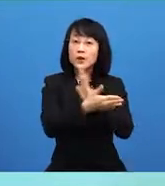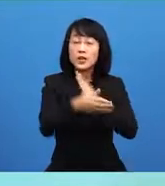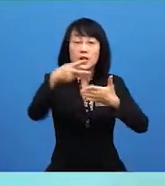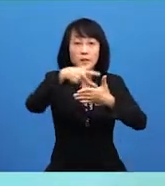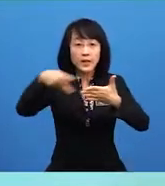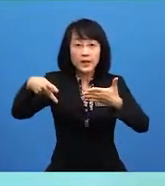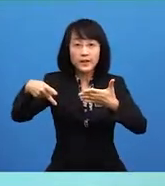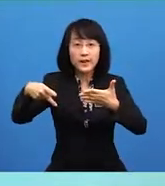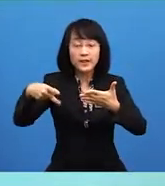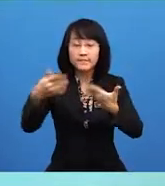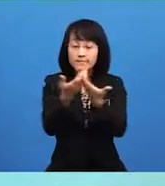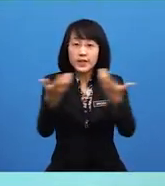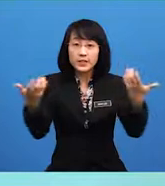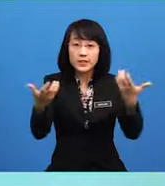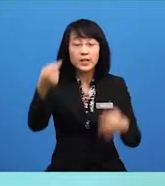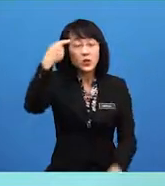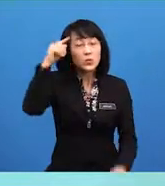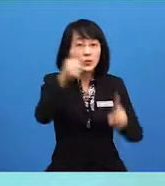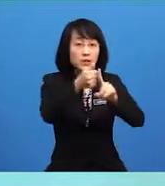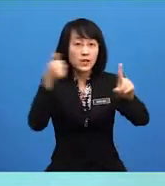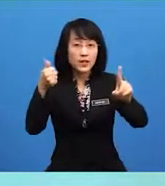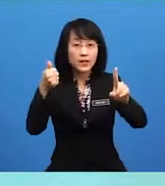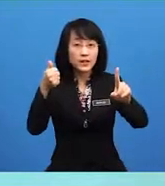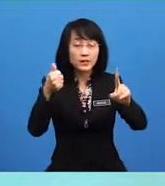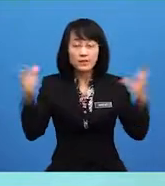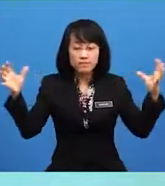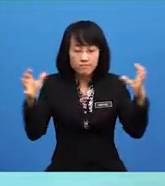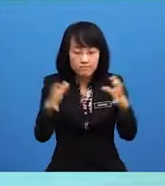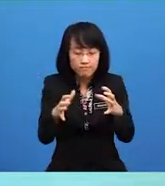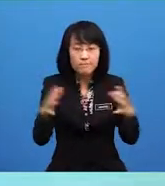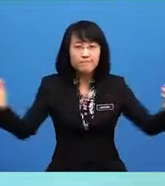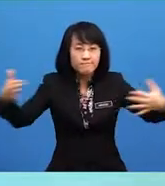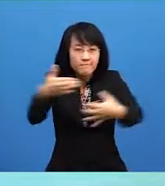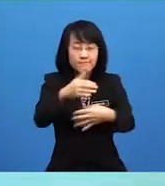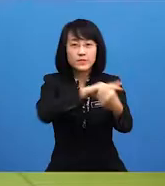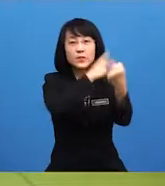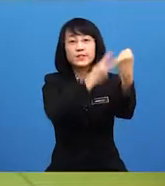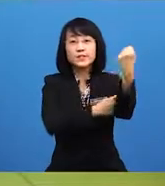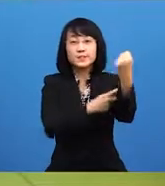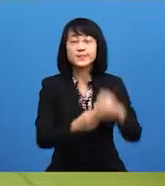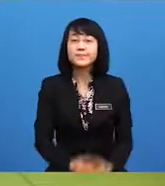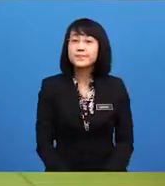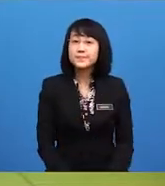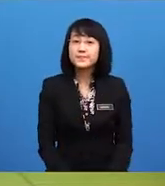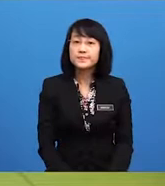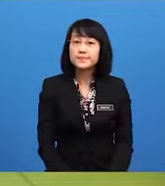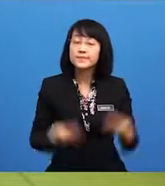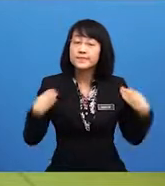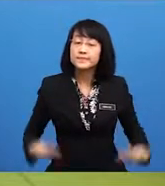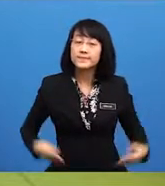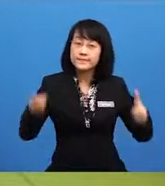yang berasingan untuk mengelakkan pembulotan kuasa. Badan yang pertama